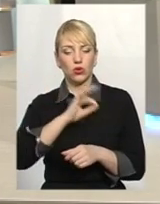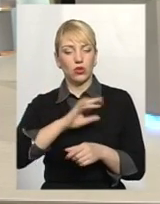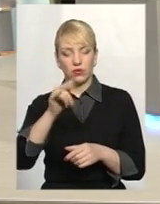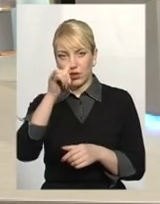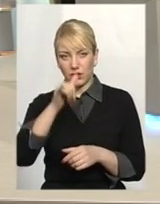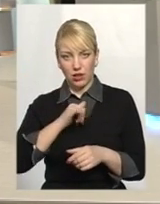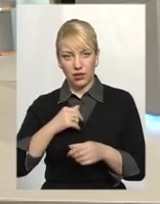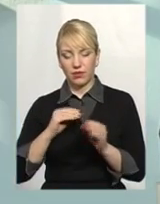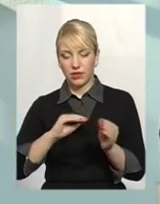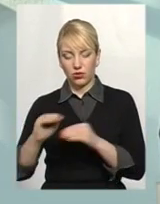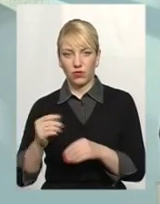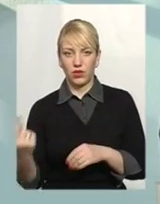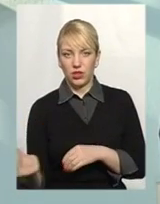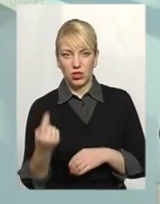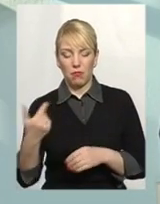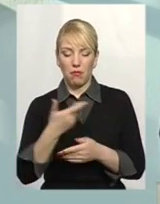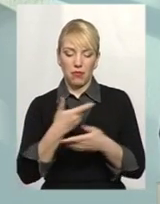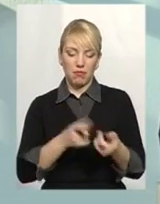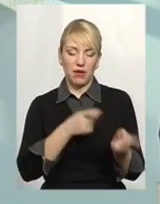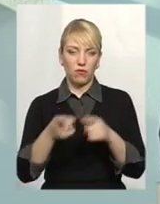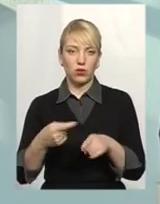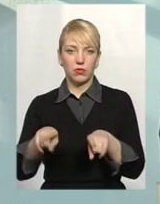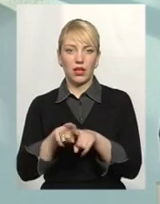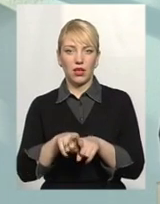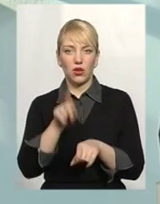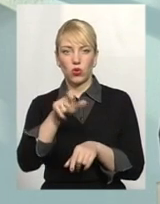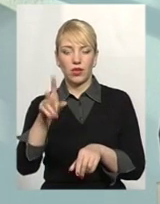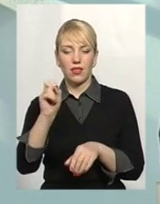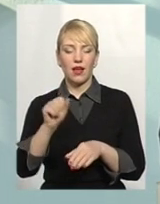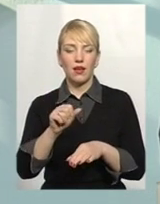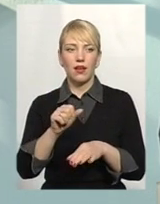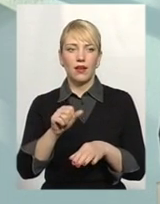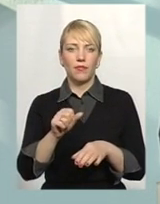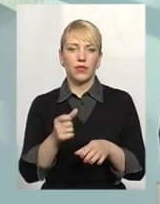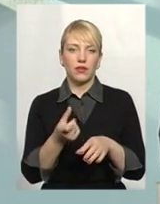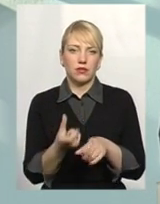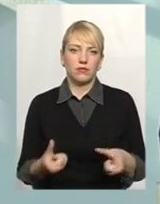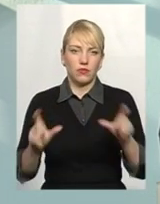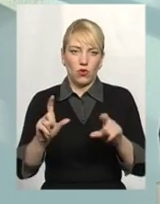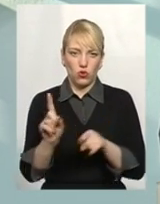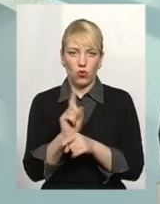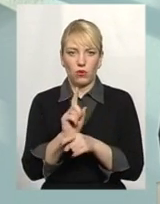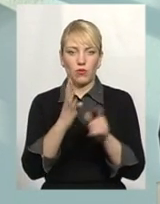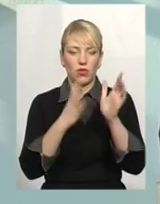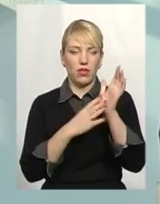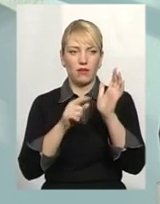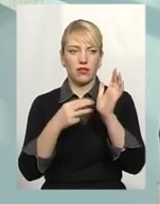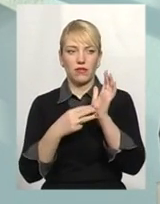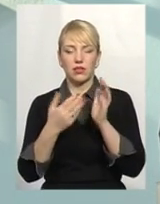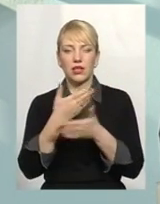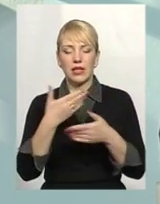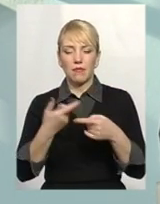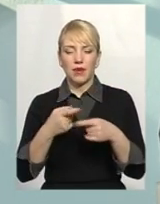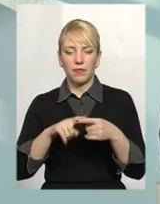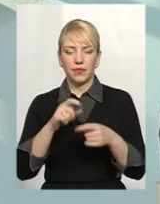встановлення лічильника, ми переводимо таких споживачів на граничну норму 9,8 куба. Тобто, це ми діємо в